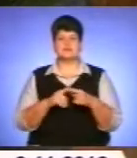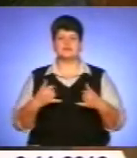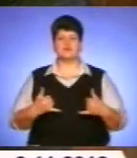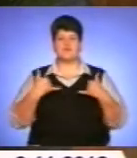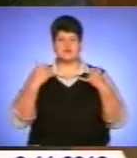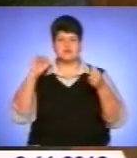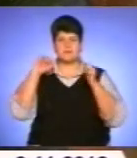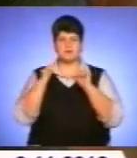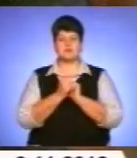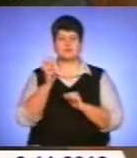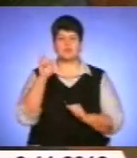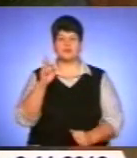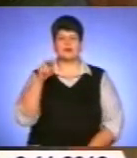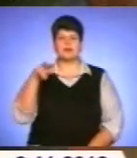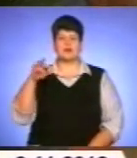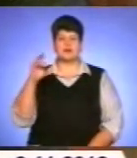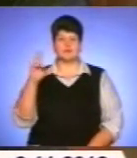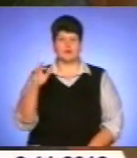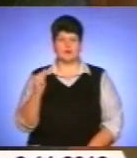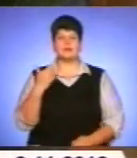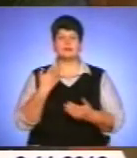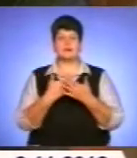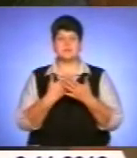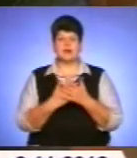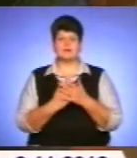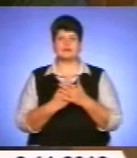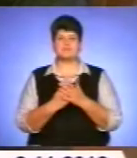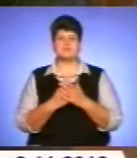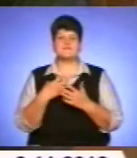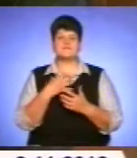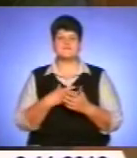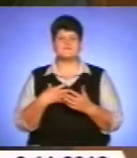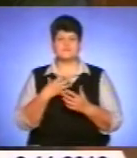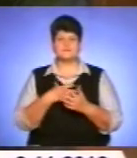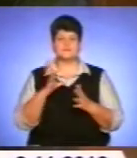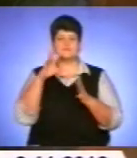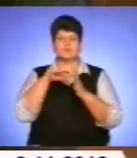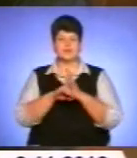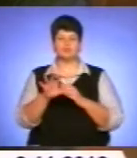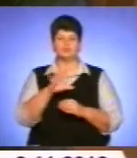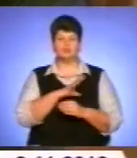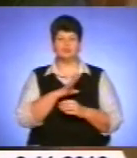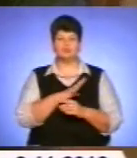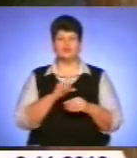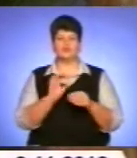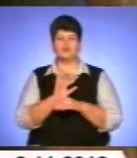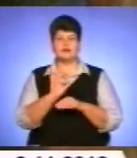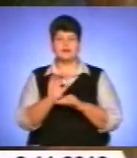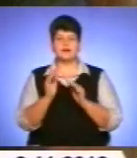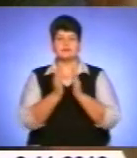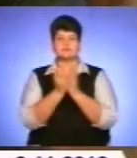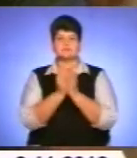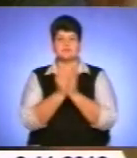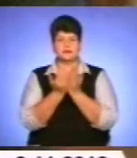пам'яті Богдана Лепкого. напевне, таким найвагомішим вкладом це було видання збірника, чотирьохтомне